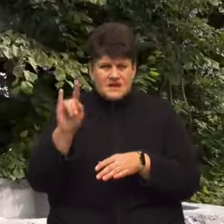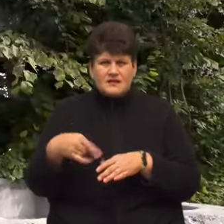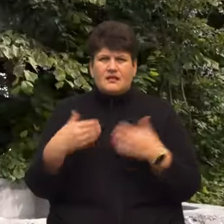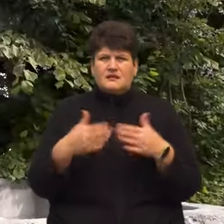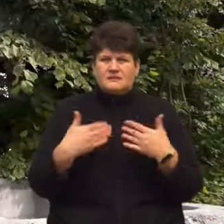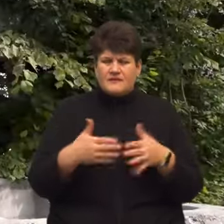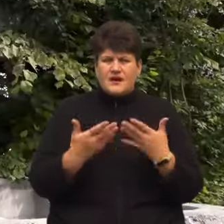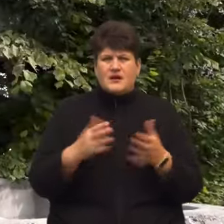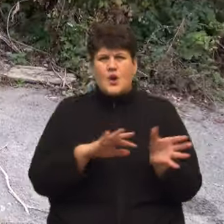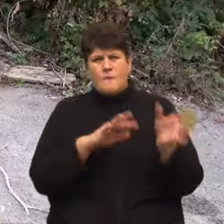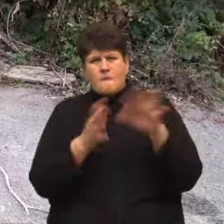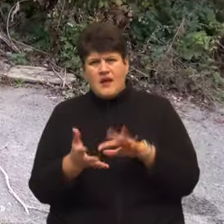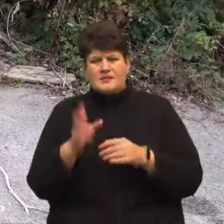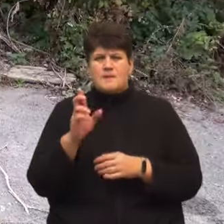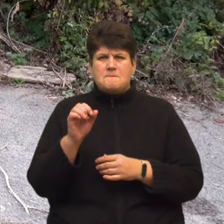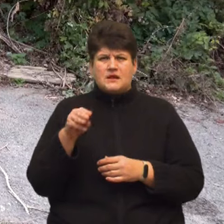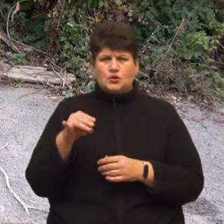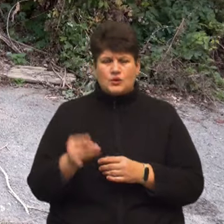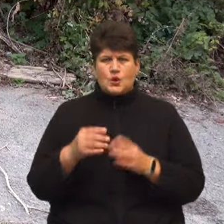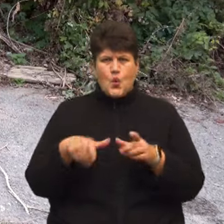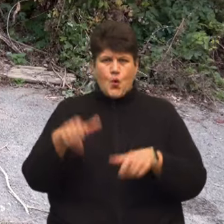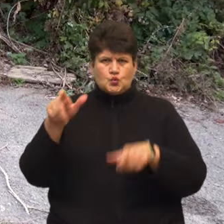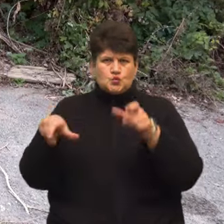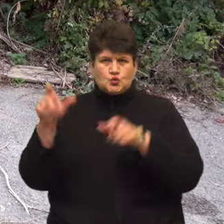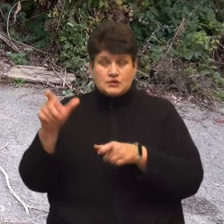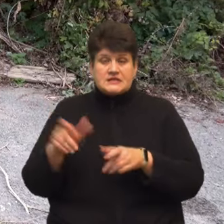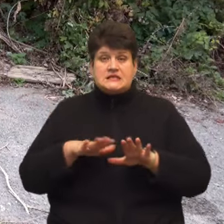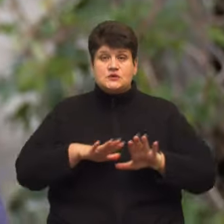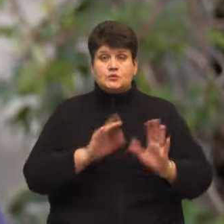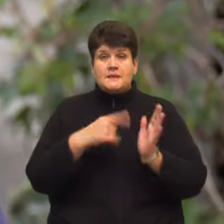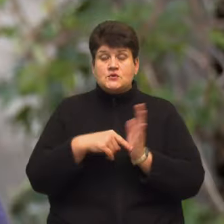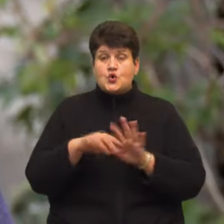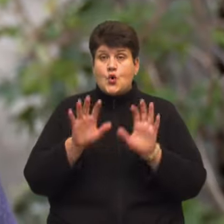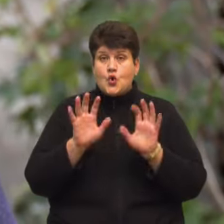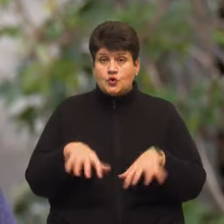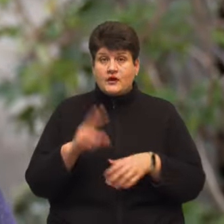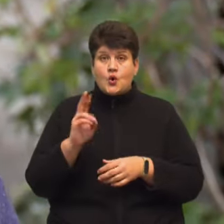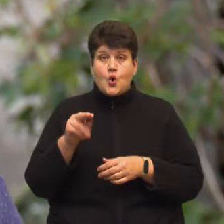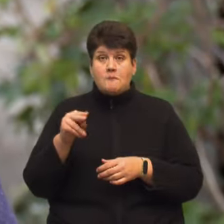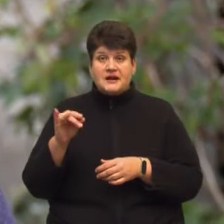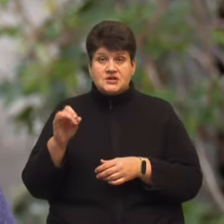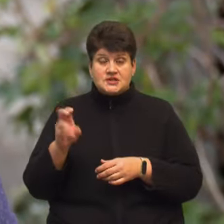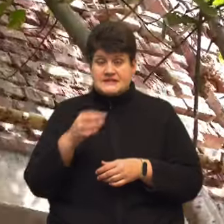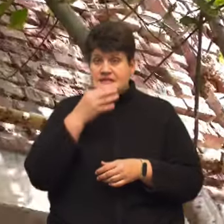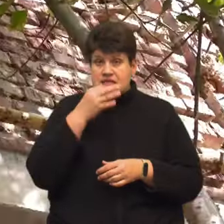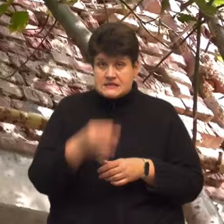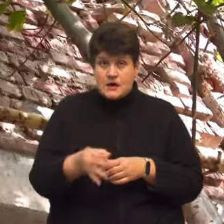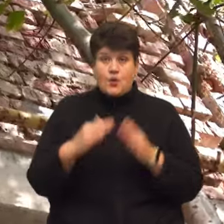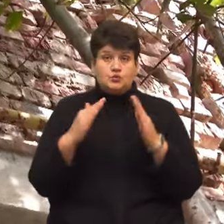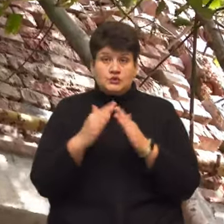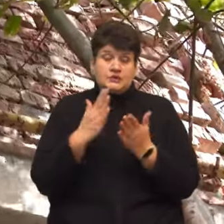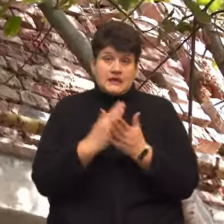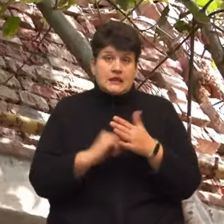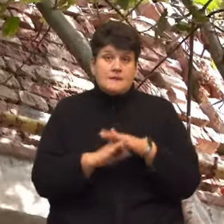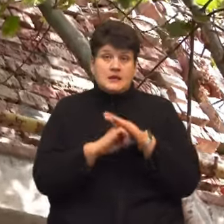бетонні конструкції. Заступник міського голови Копичинців Богдан Гусак розповів, будівля перебуває на балансі обласної